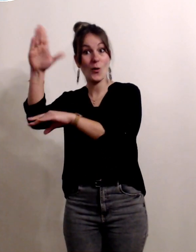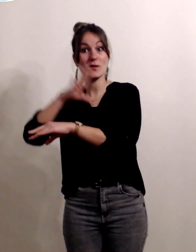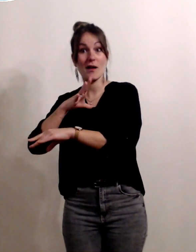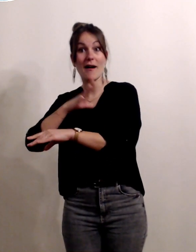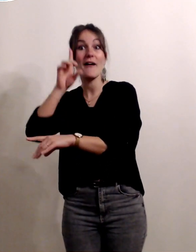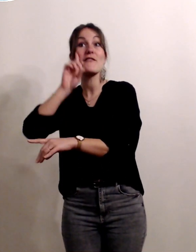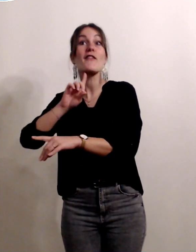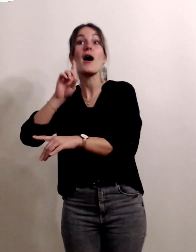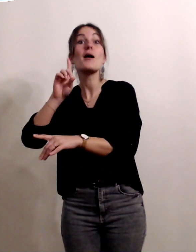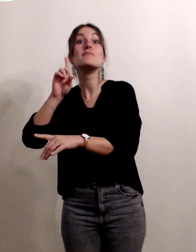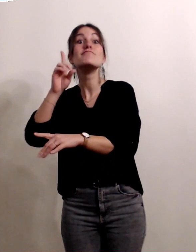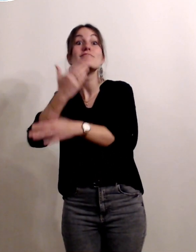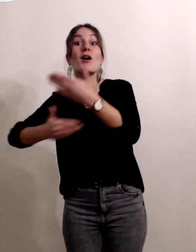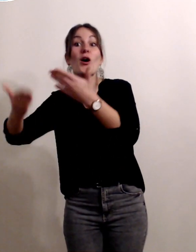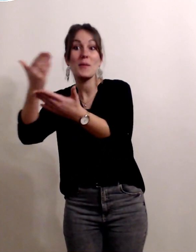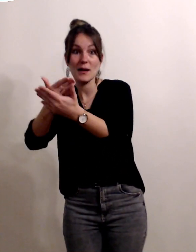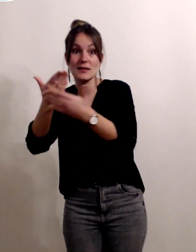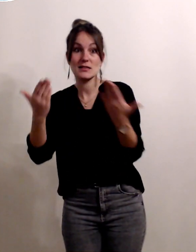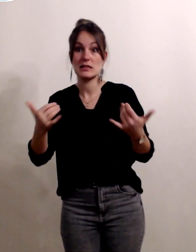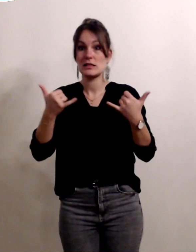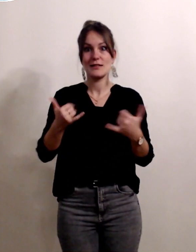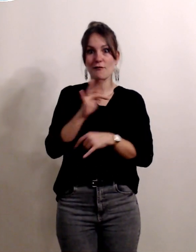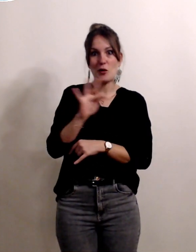même quelque chose qui n'existe pas